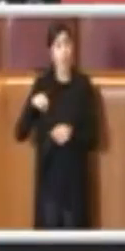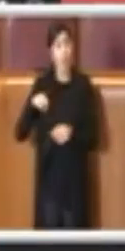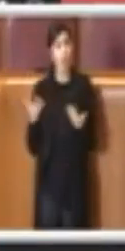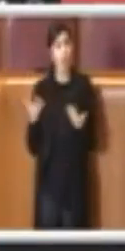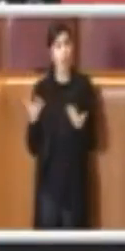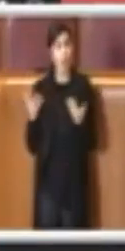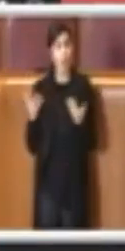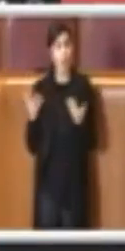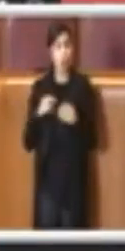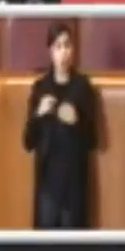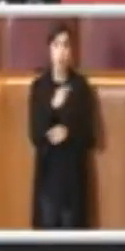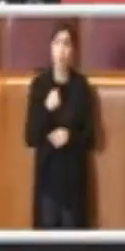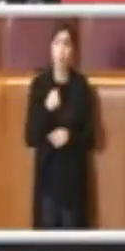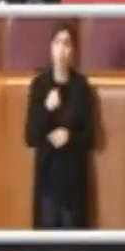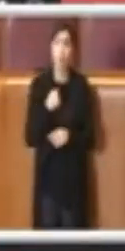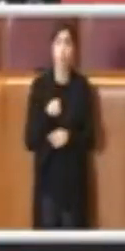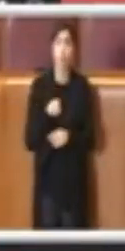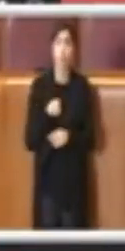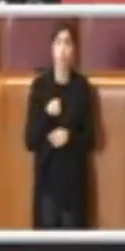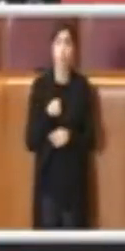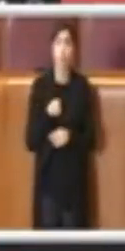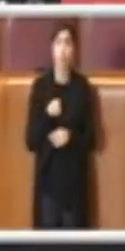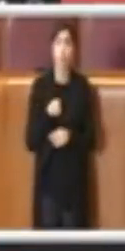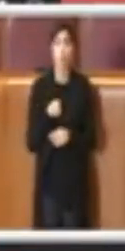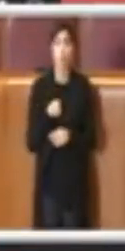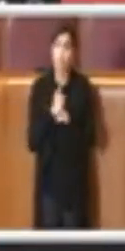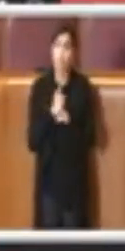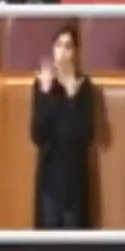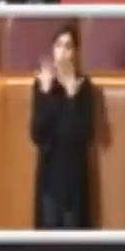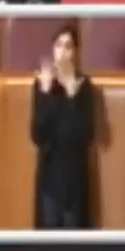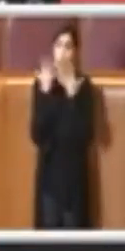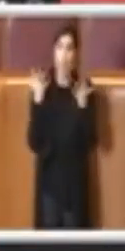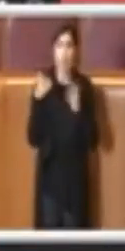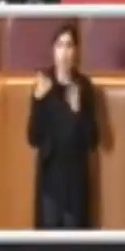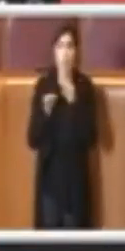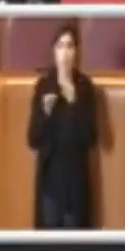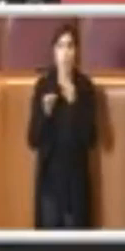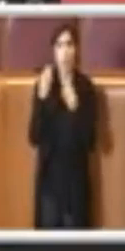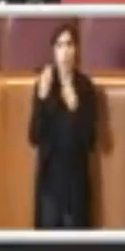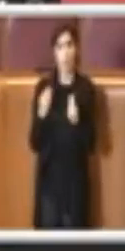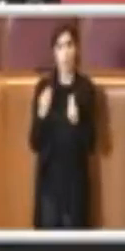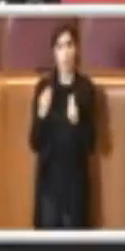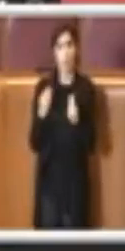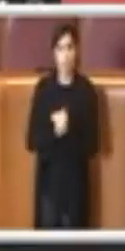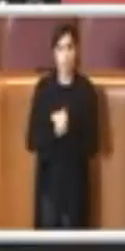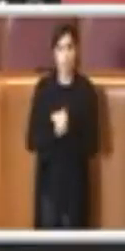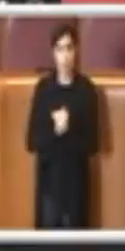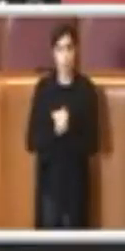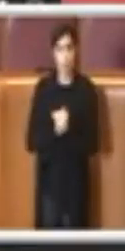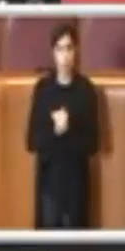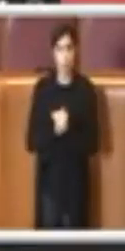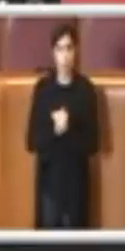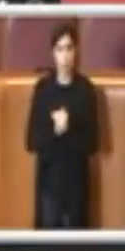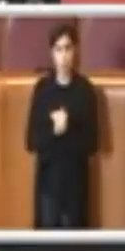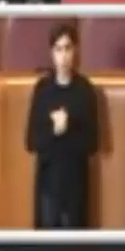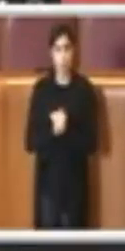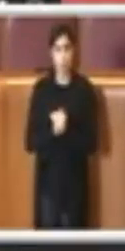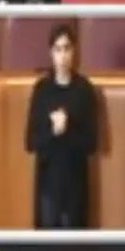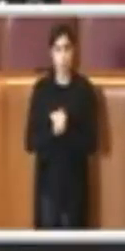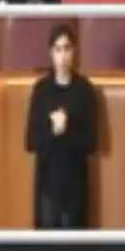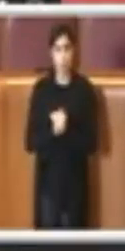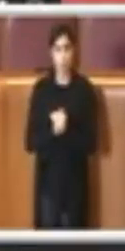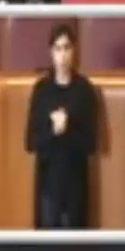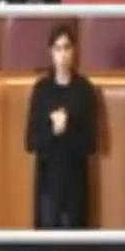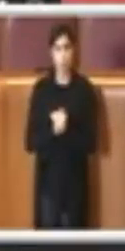comunque fossero rivisti o comunque chiariti certi termini. Proprio con questo